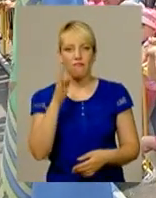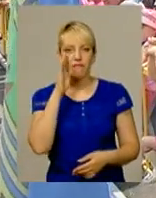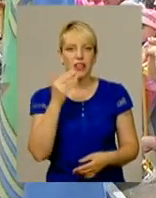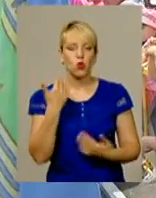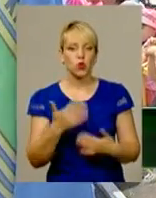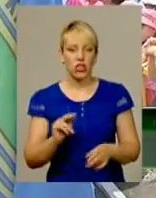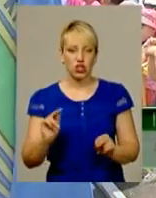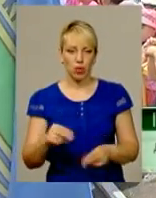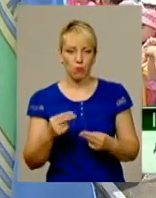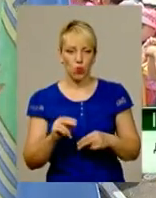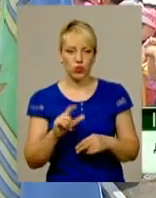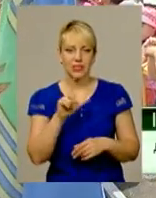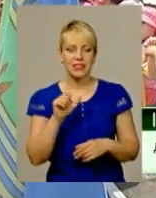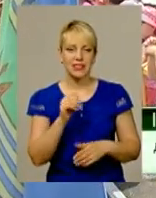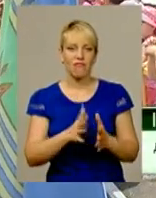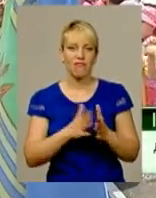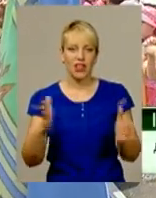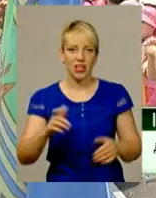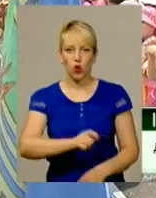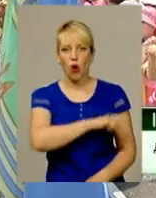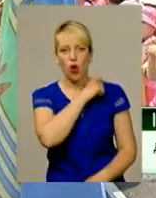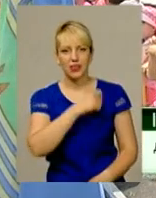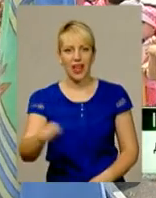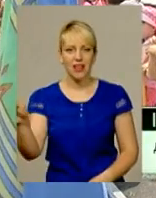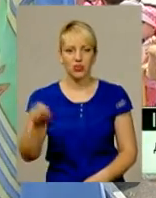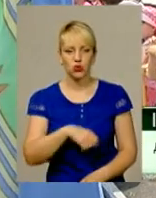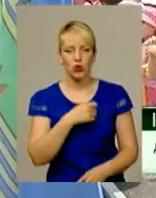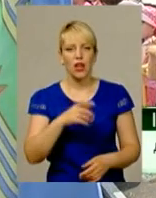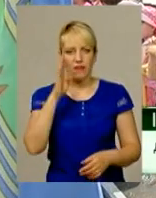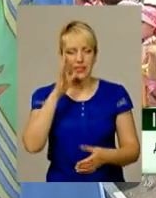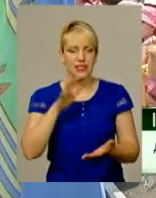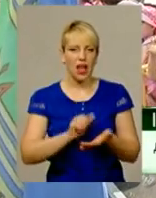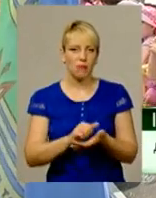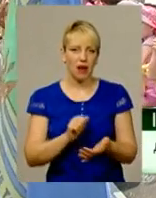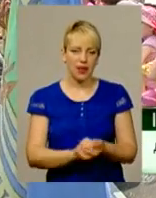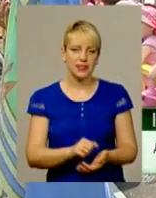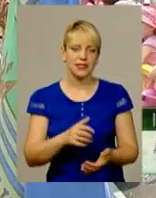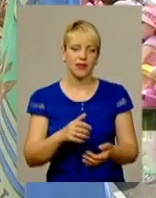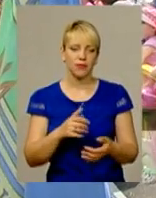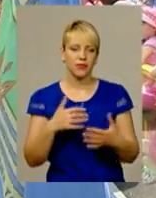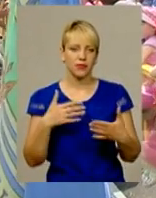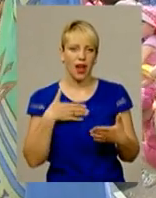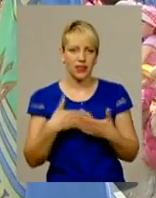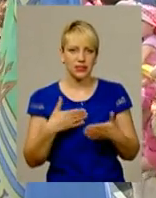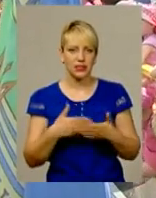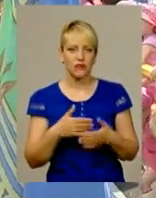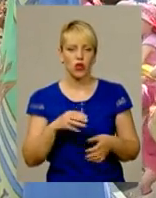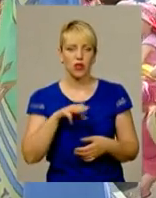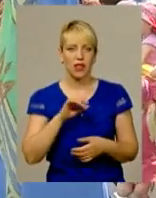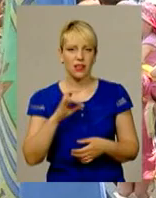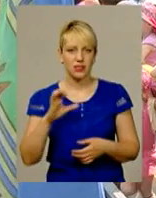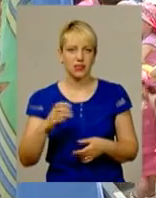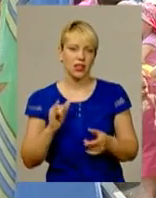з великого тенісу, чемпіон області. Він займається активно тенісом. І